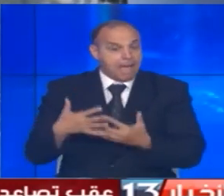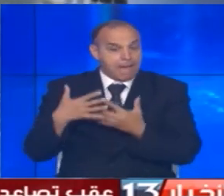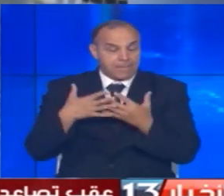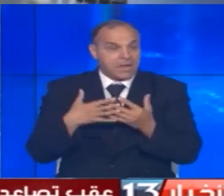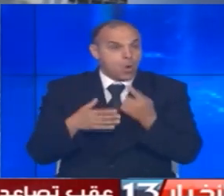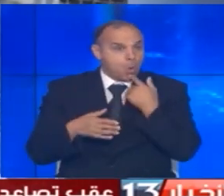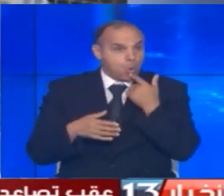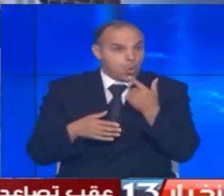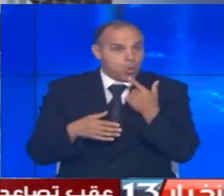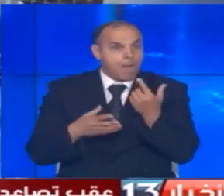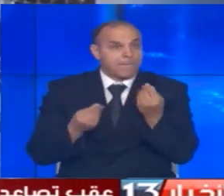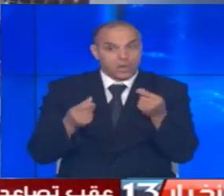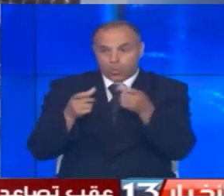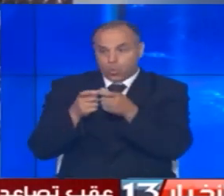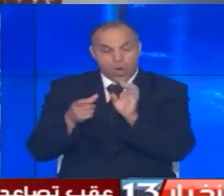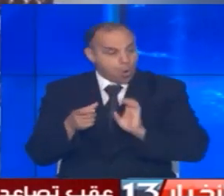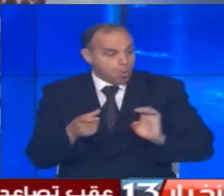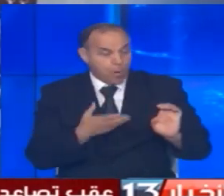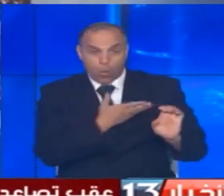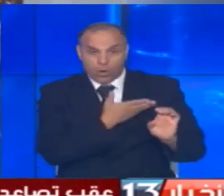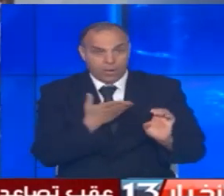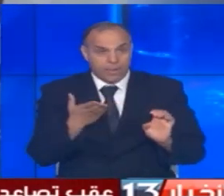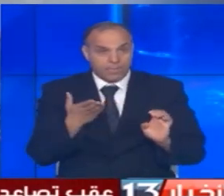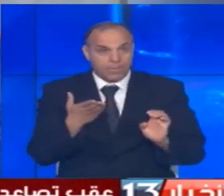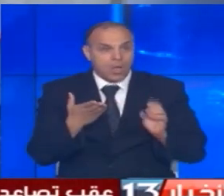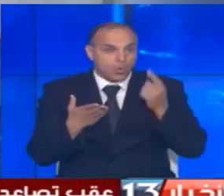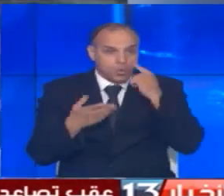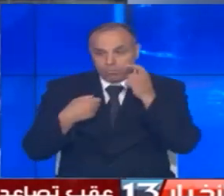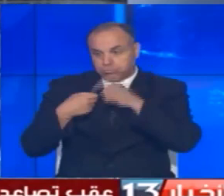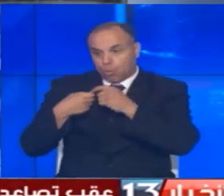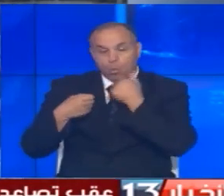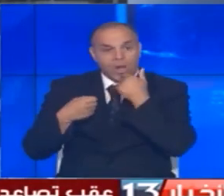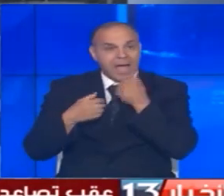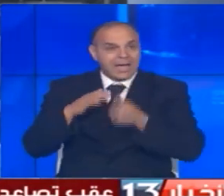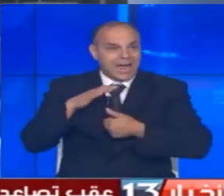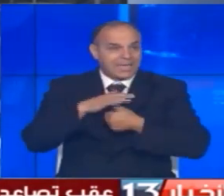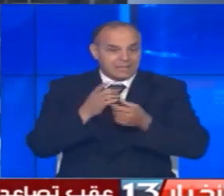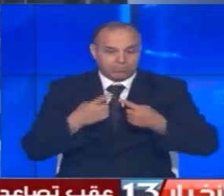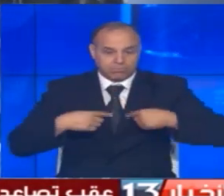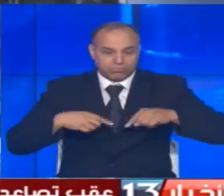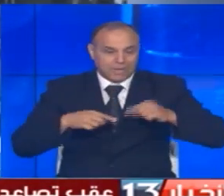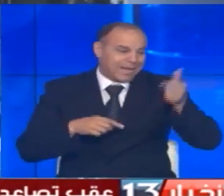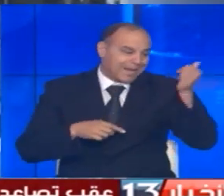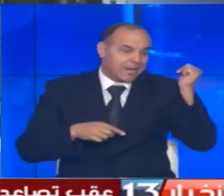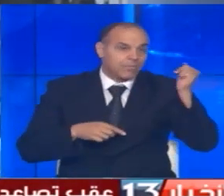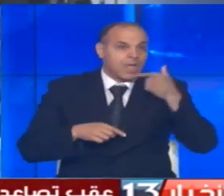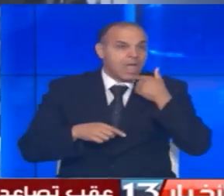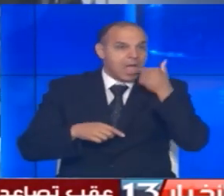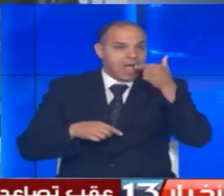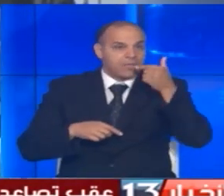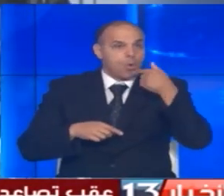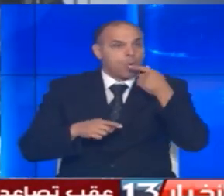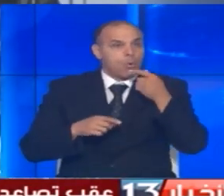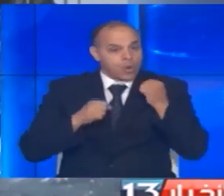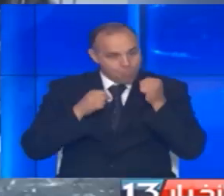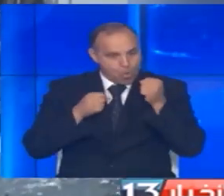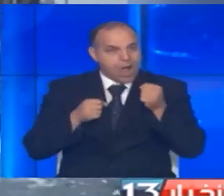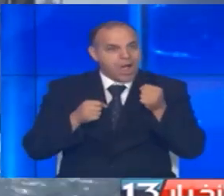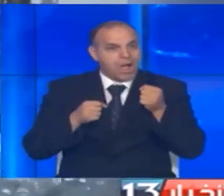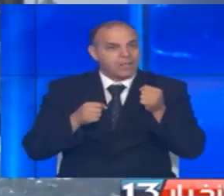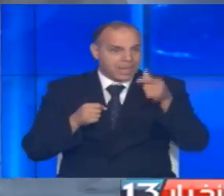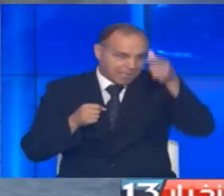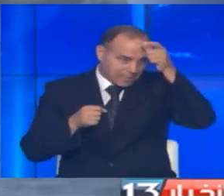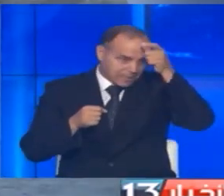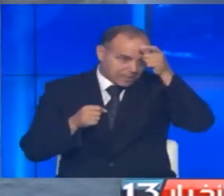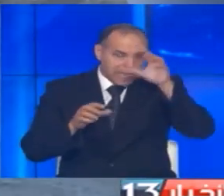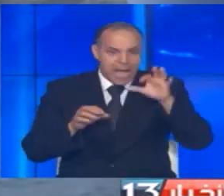المتحدة وعدة دول أوروبية قرأت مشاركة أردوغان في قمة بريكس الأخيرة على أنها محاولة من أنقرة